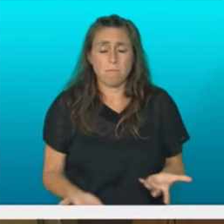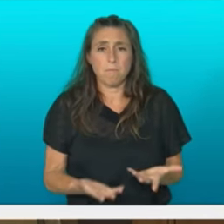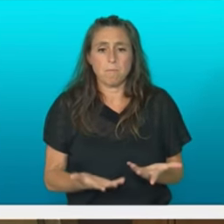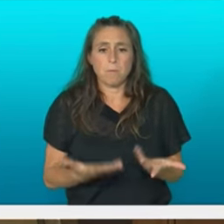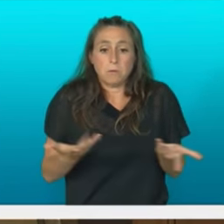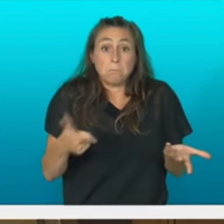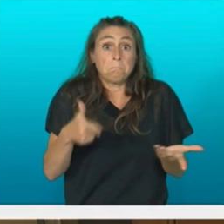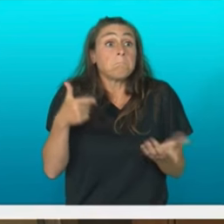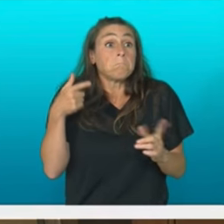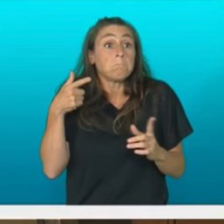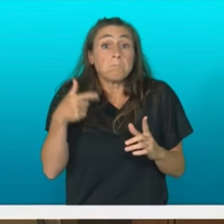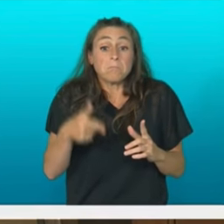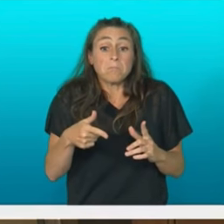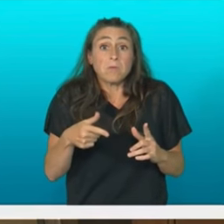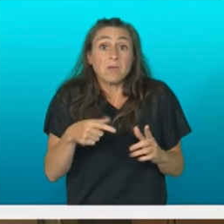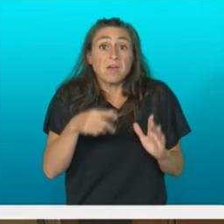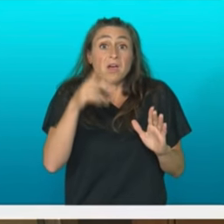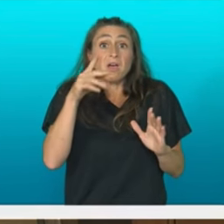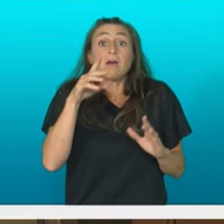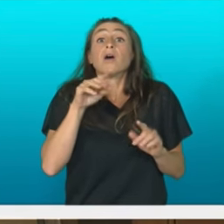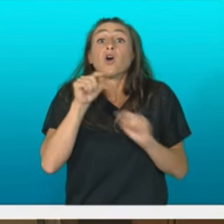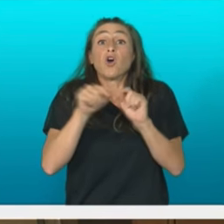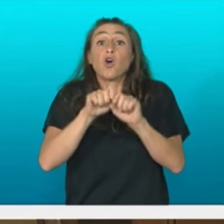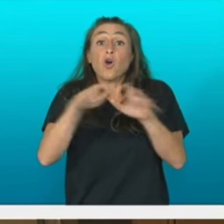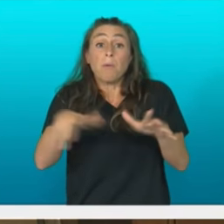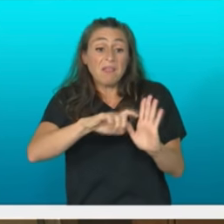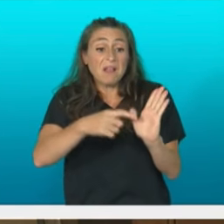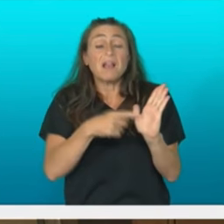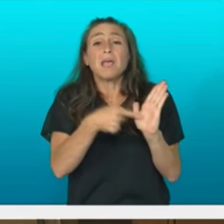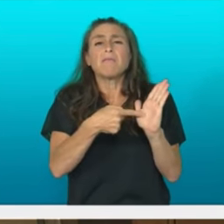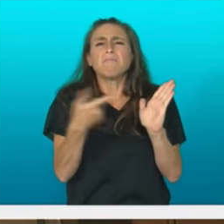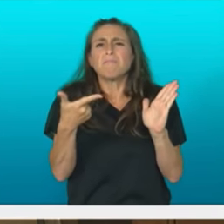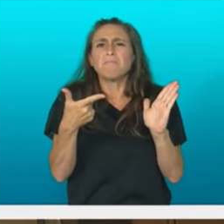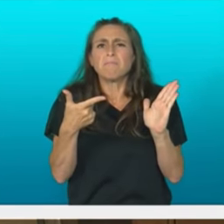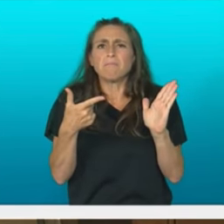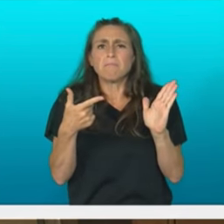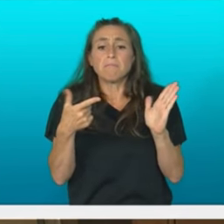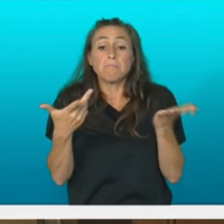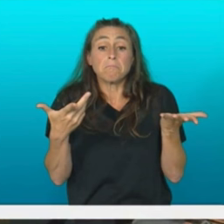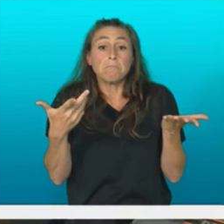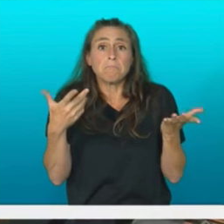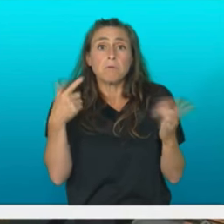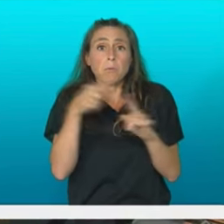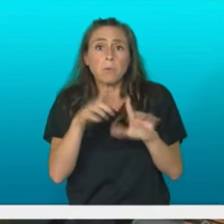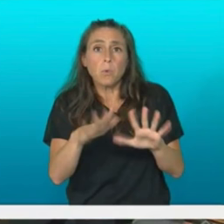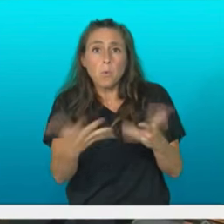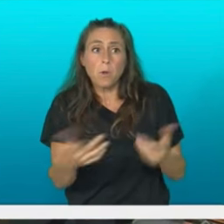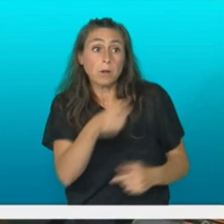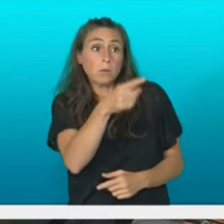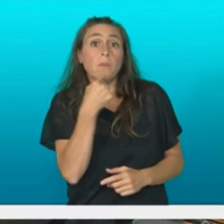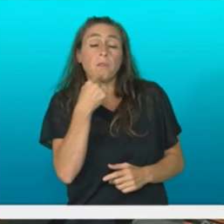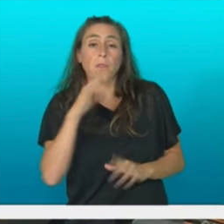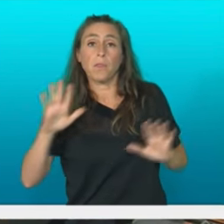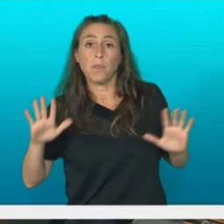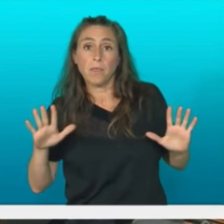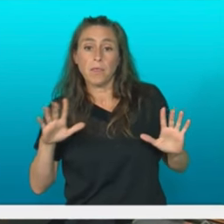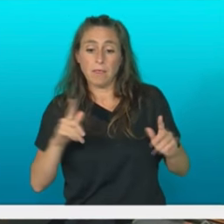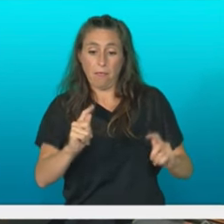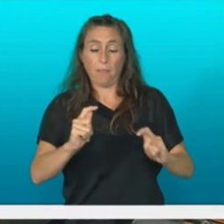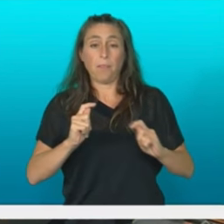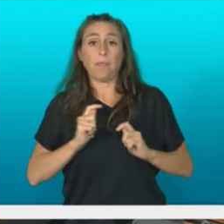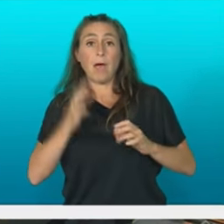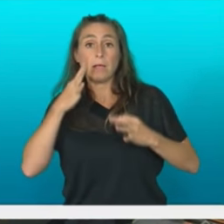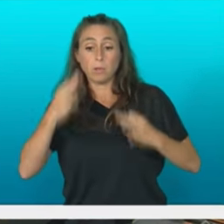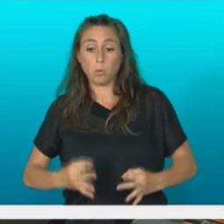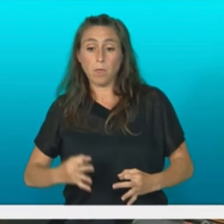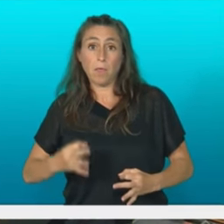izan du urkulio jauna COVID-legeak, zertarako balio izan du COVID-legeak, bazuk esan duzu segurtasun juridikoa eman behar